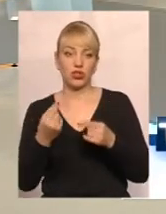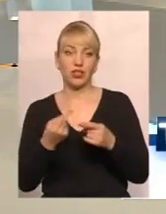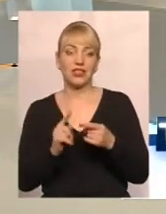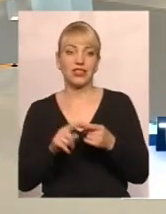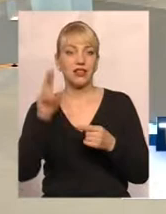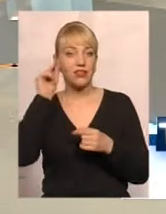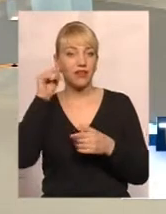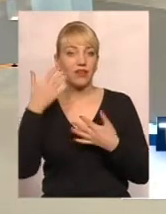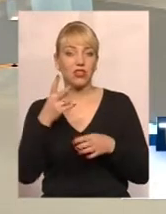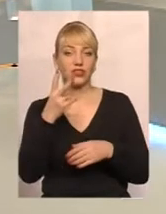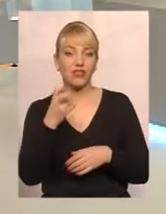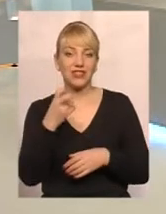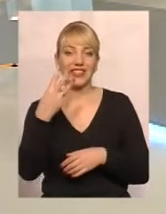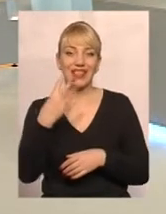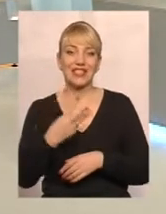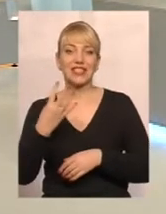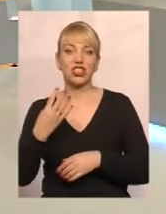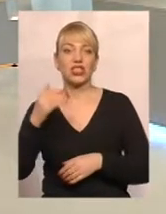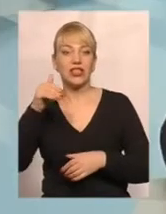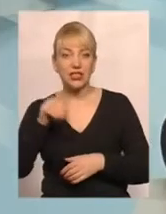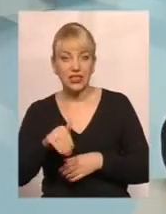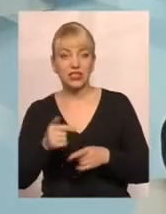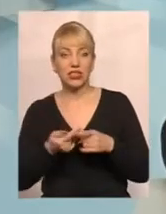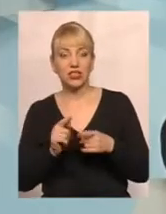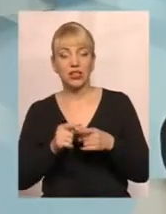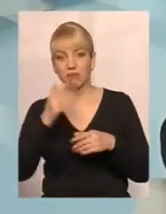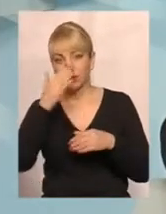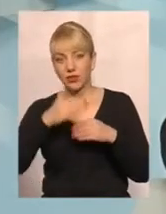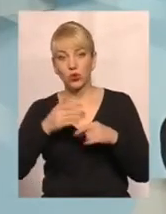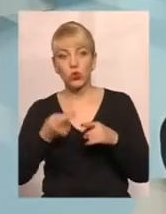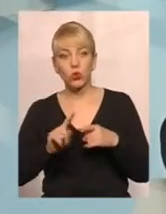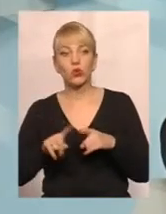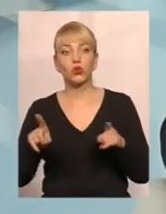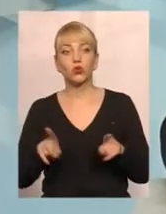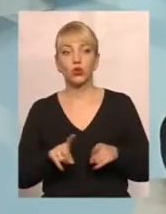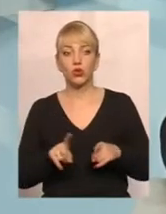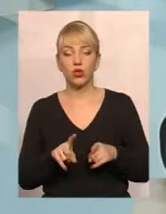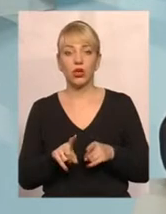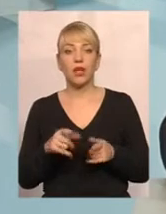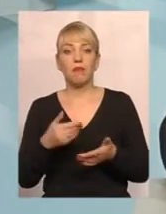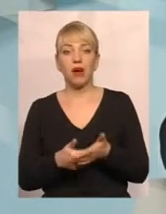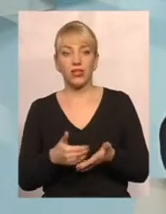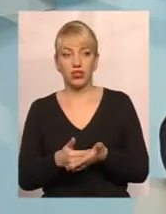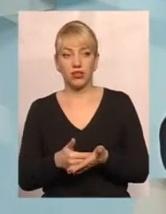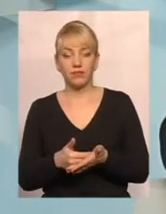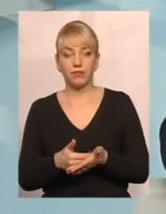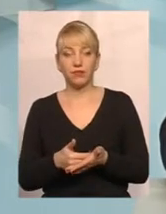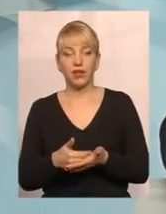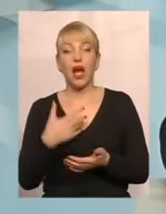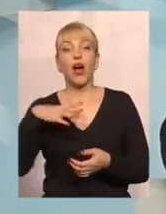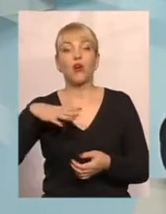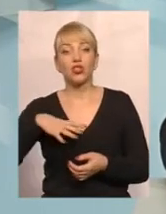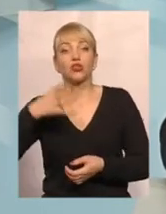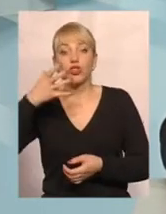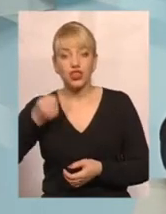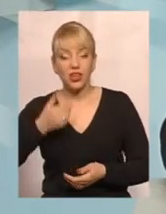становить уже 234 тисячі. Тобто, ми підходимо до того, що майже... А очікуємо іще